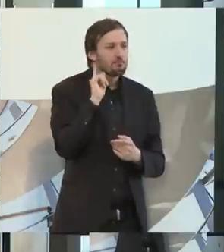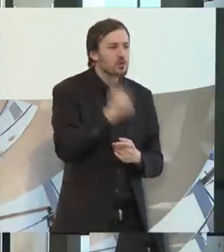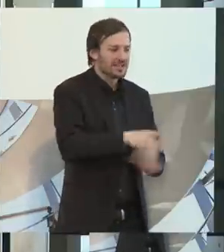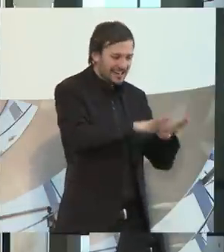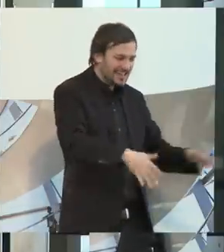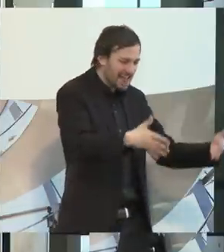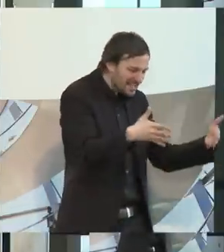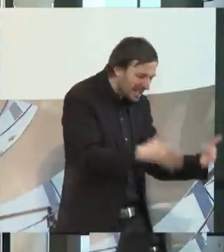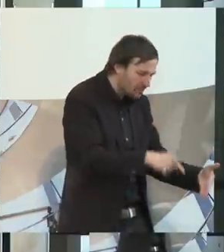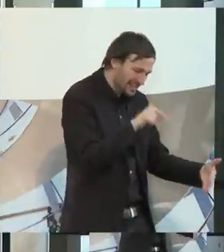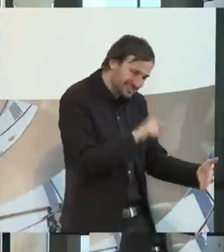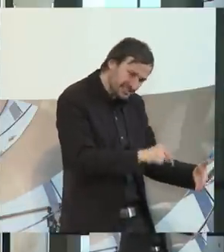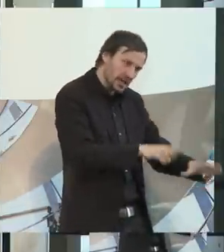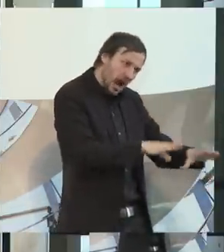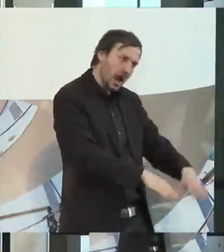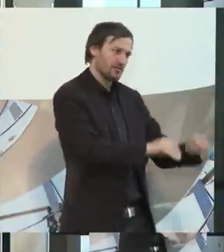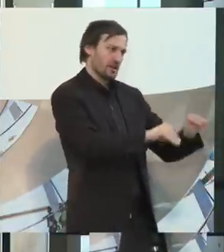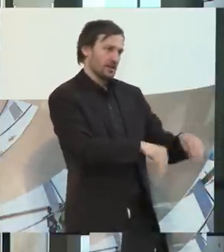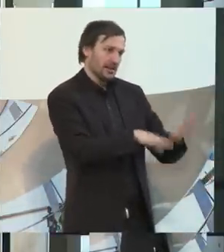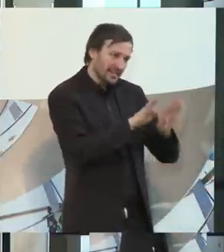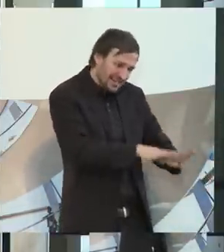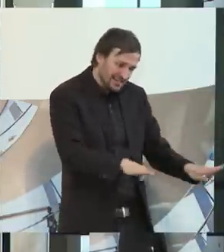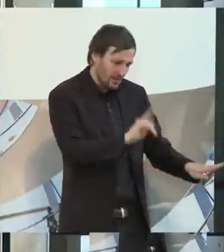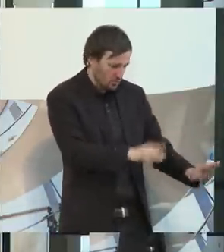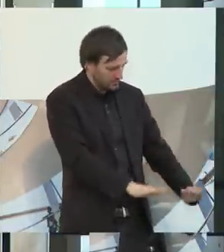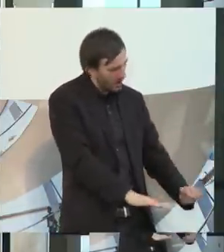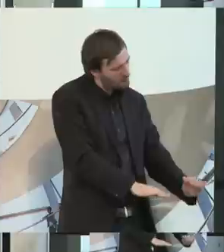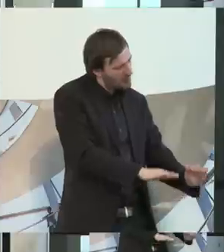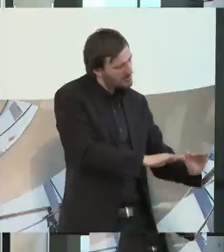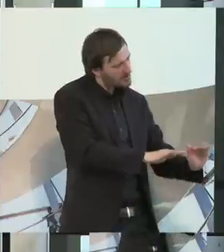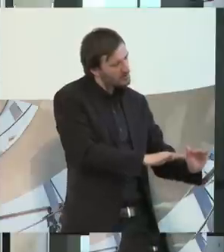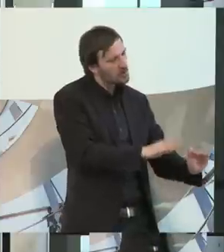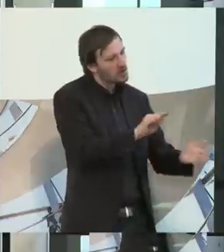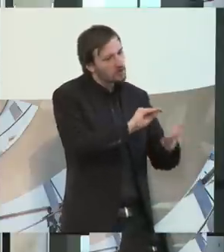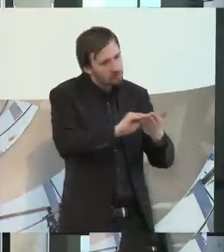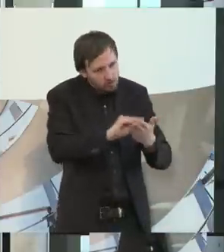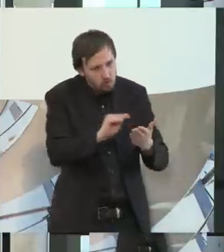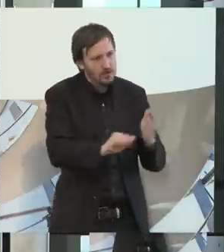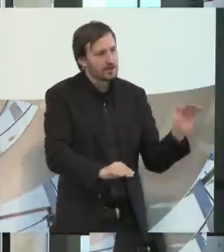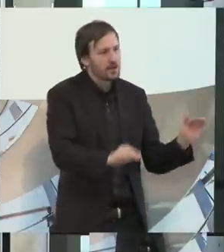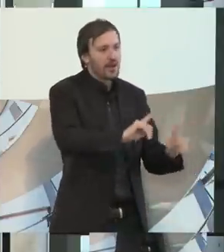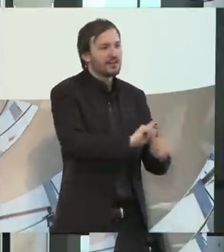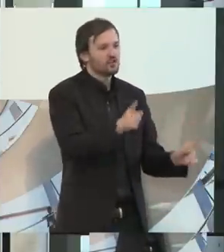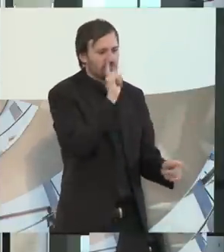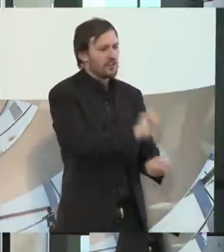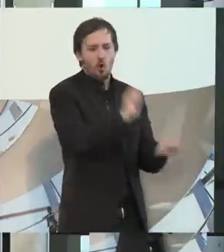anfangen. Die Kinder müssen in den Krippen anfangen und das muss weitergehen in die Schulen, aber nicht einfach nur den Schalter umschalten, so wie jetzt in den Schulen.